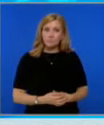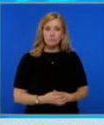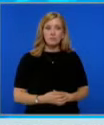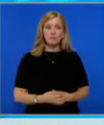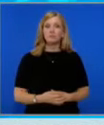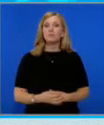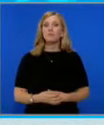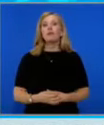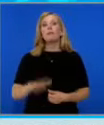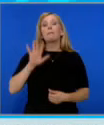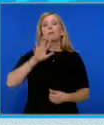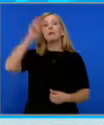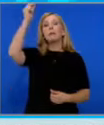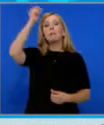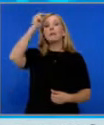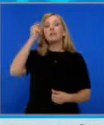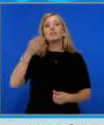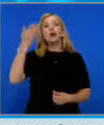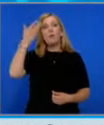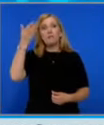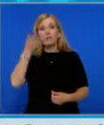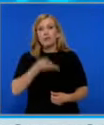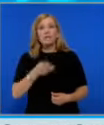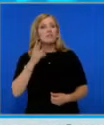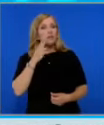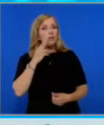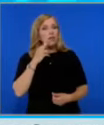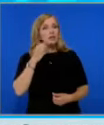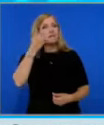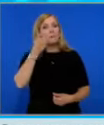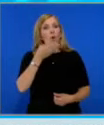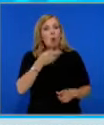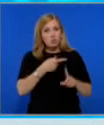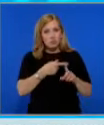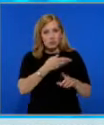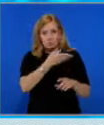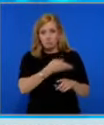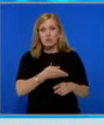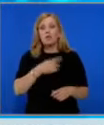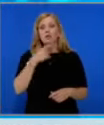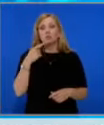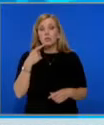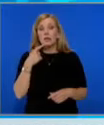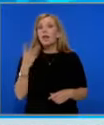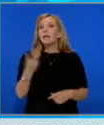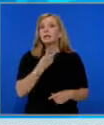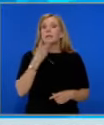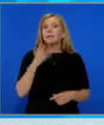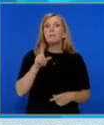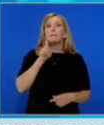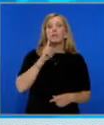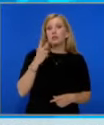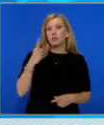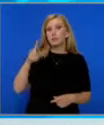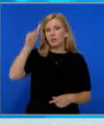Петима българи са обвинени в Великобритания в шпионаж в полза на Русия. Според Британската прокуратура, трима мъже и две жени